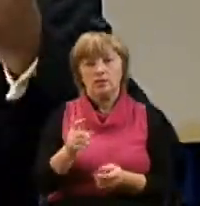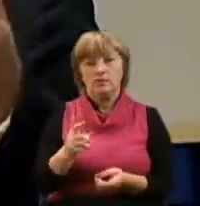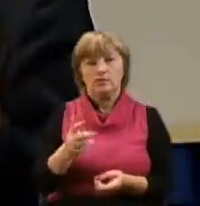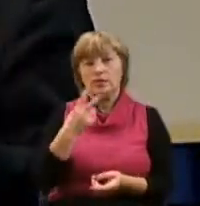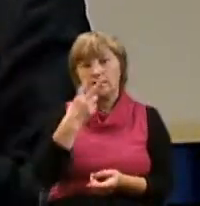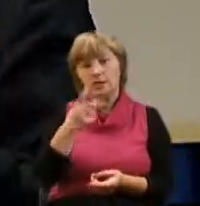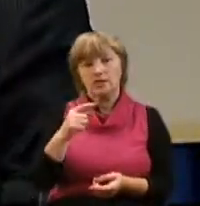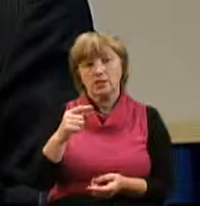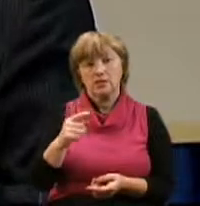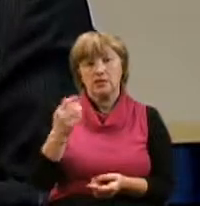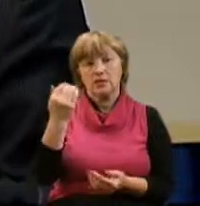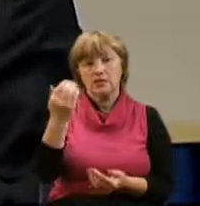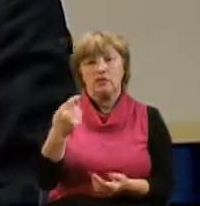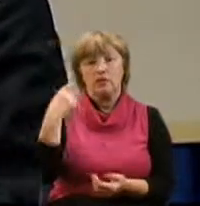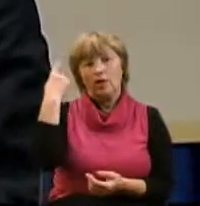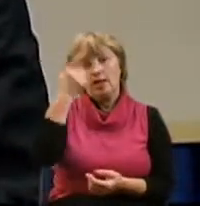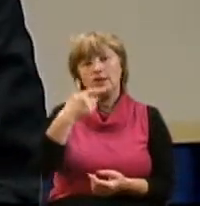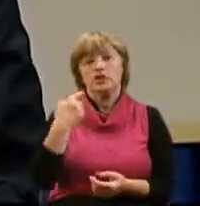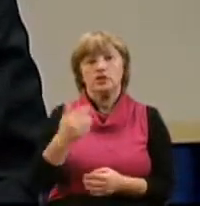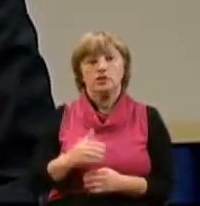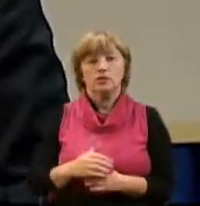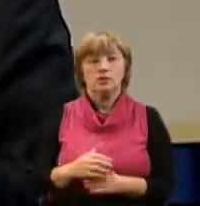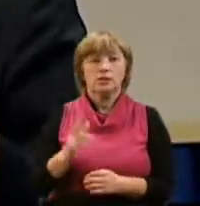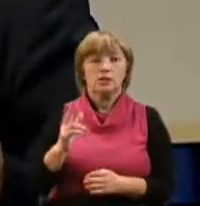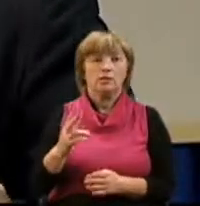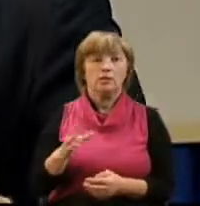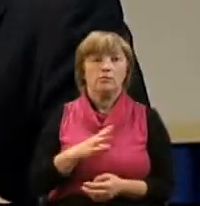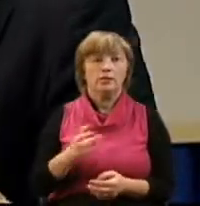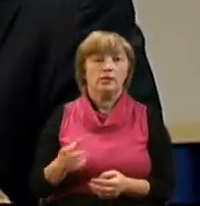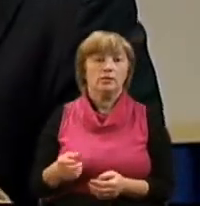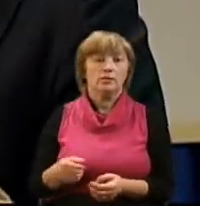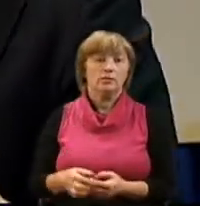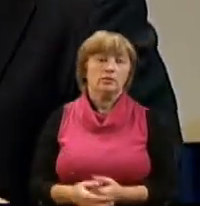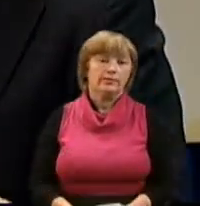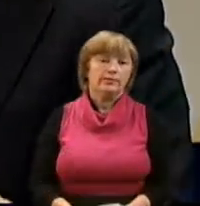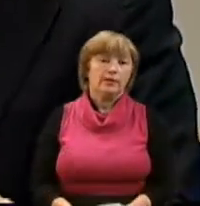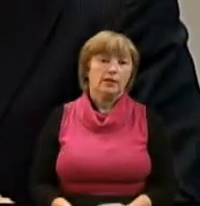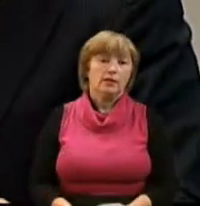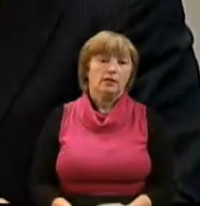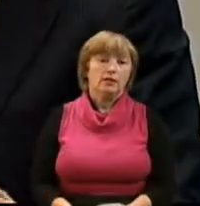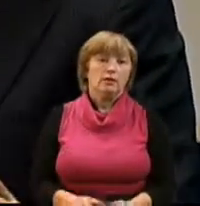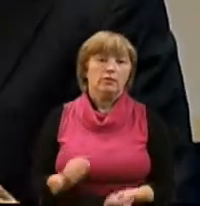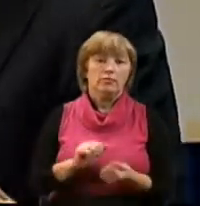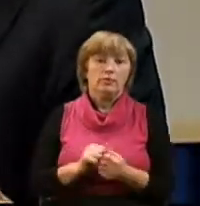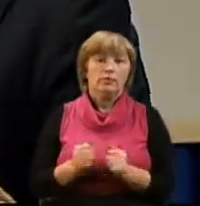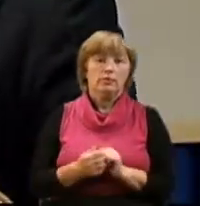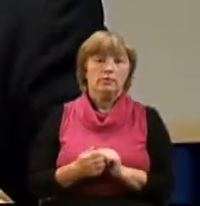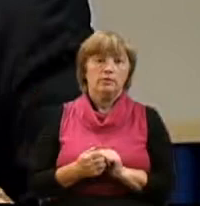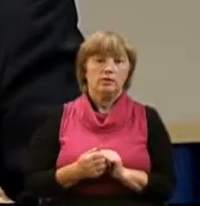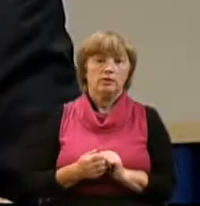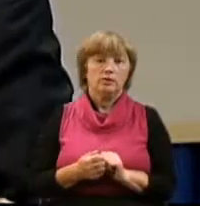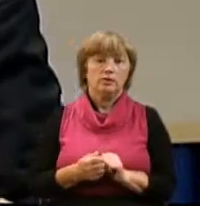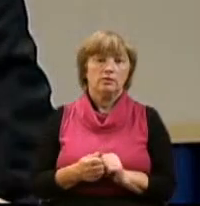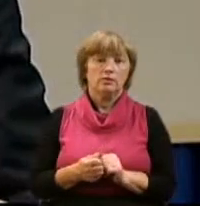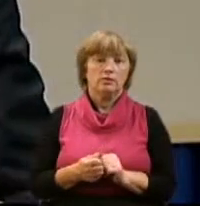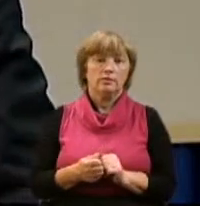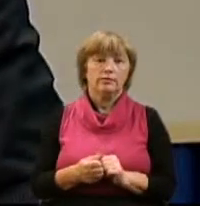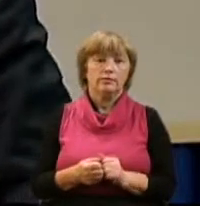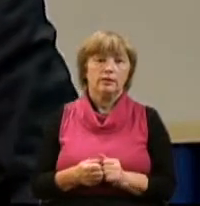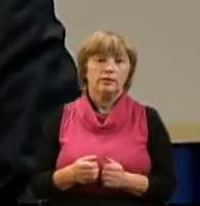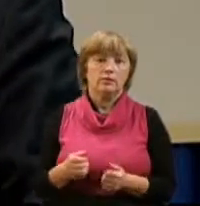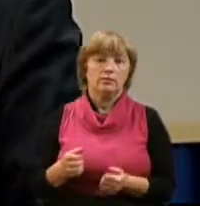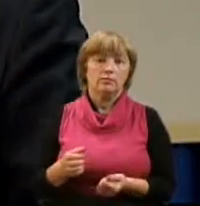характеристику его личности, того, кем он являлся. Безусловно, Петр, наверное, обладал